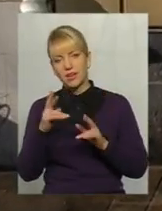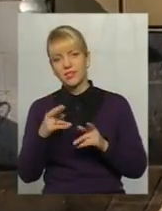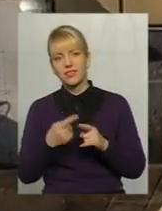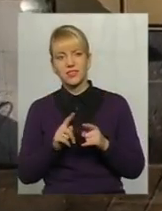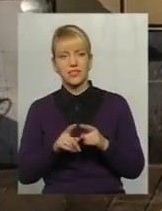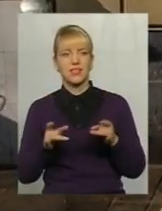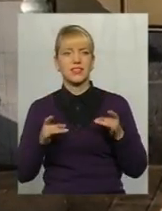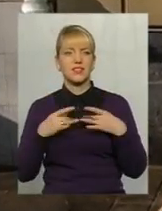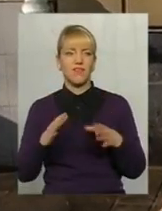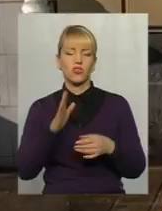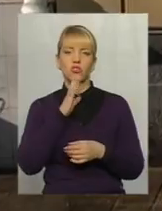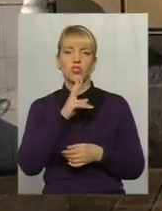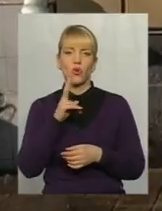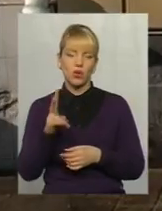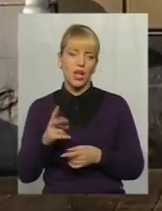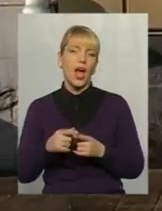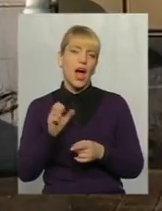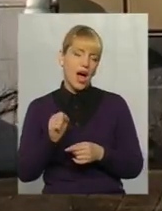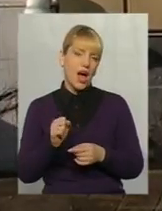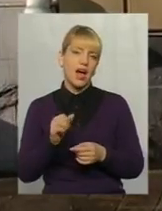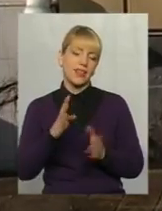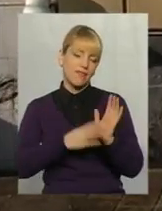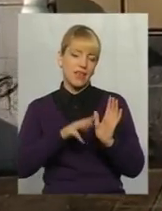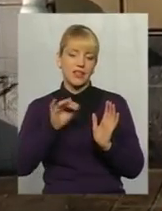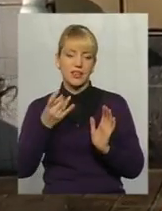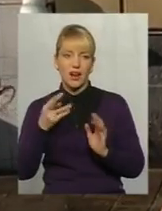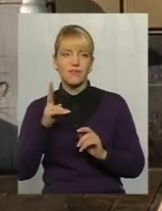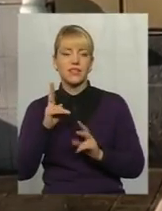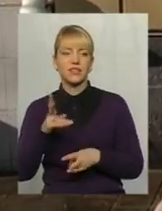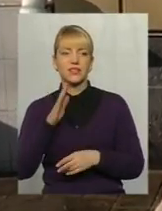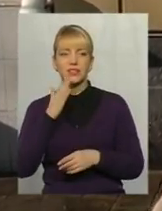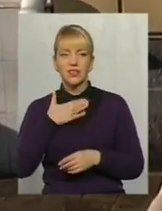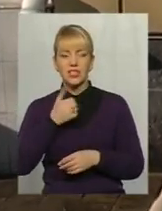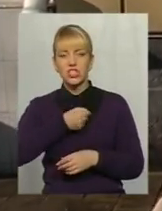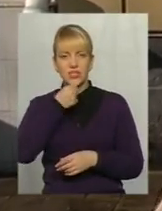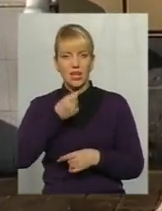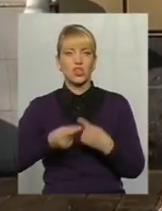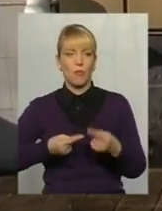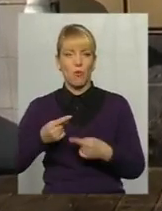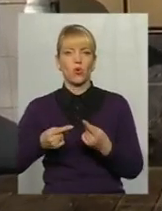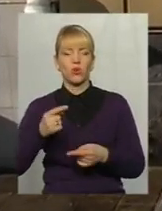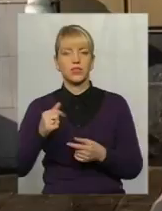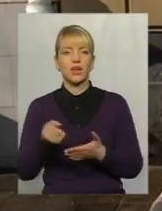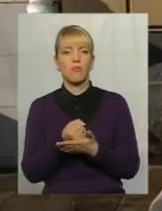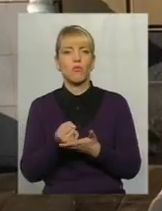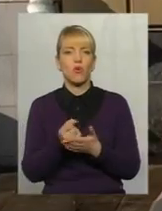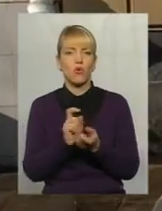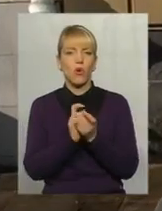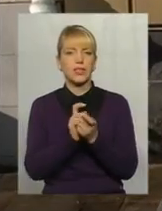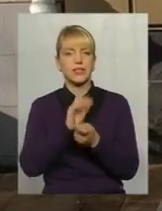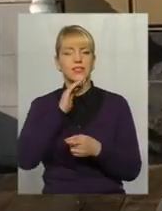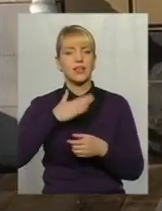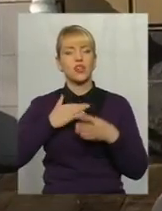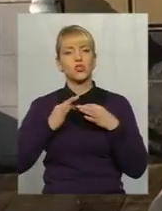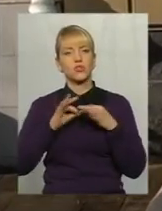свято жінок, а 9 травня, як наші старше покоління, скажімо так, боролись за нашу свободу, за